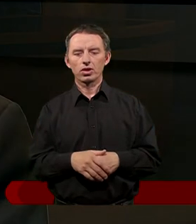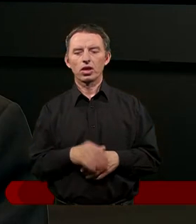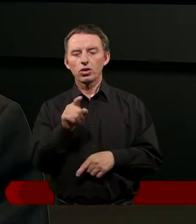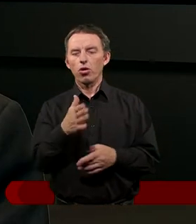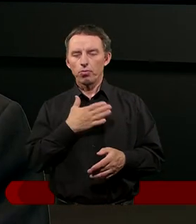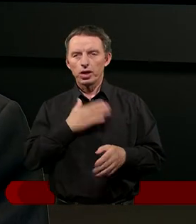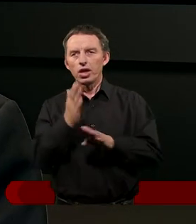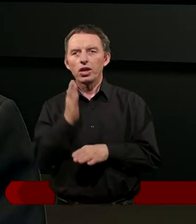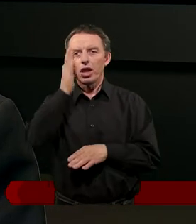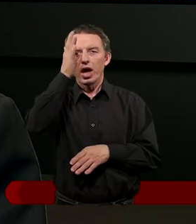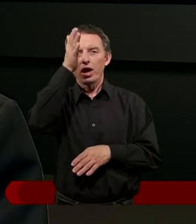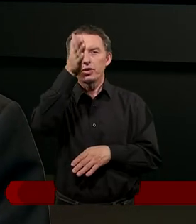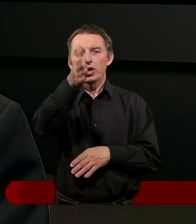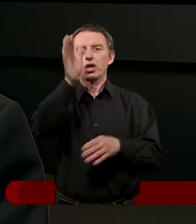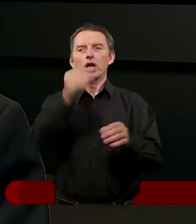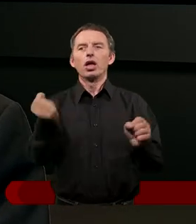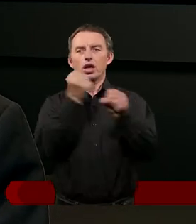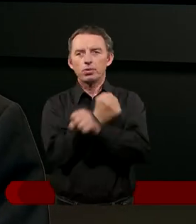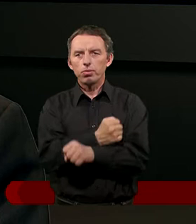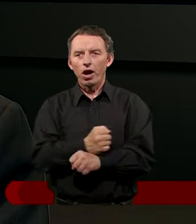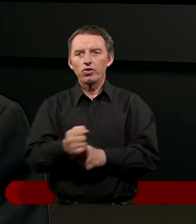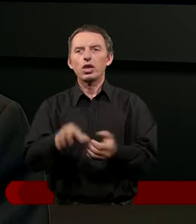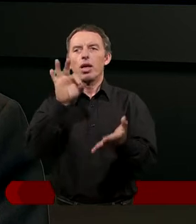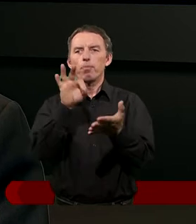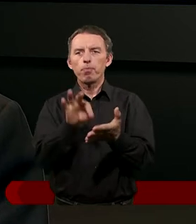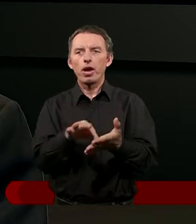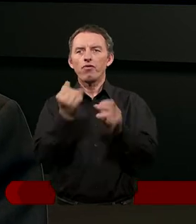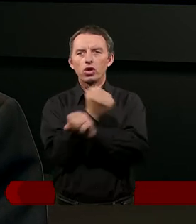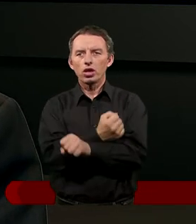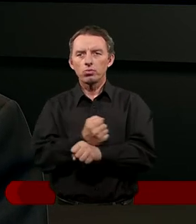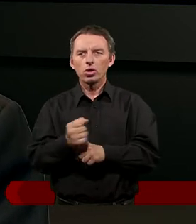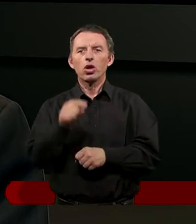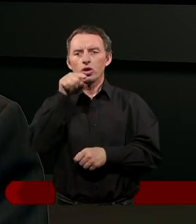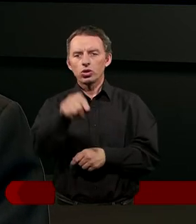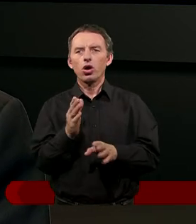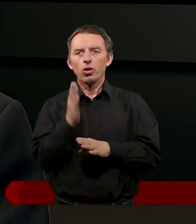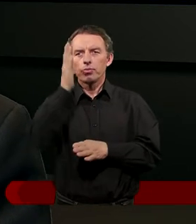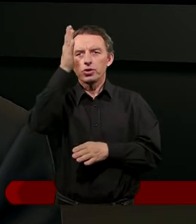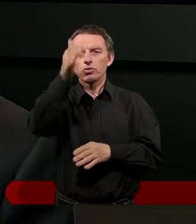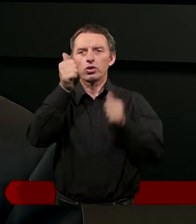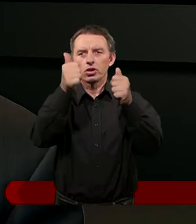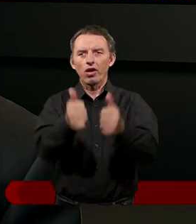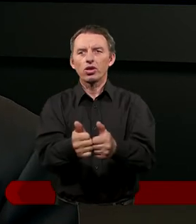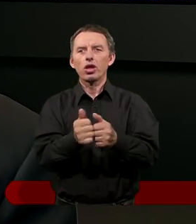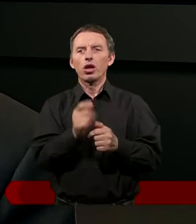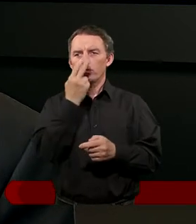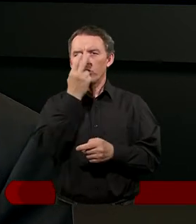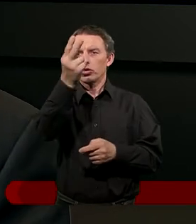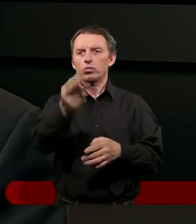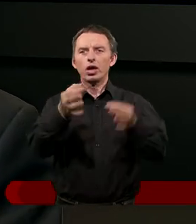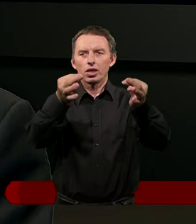nadzieje, zbawienie, pewność zbawienia, to są wszystko wspaniałe dary. Ale spójrzmy teraz,